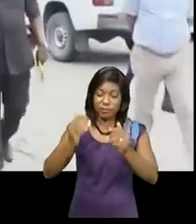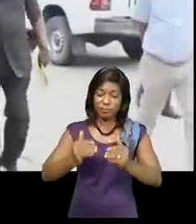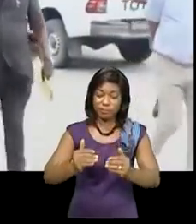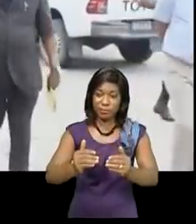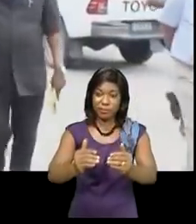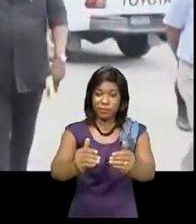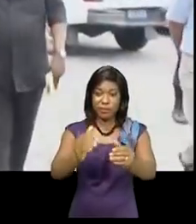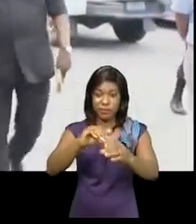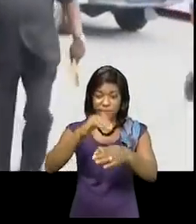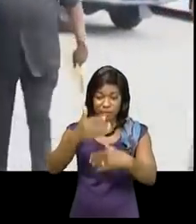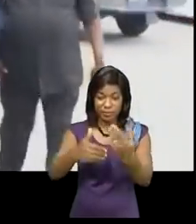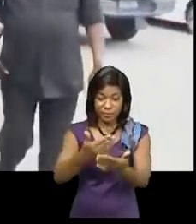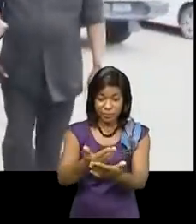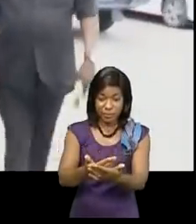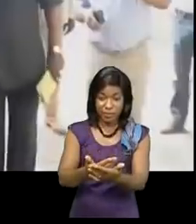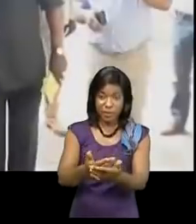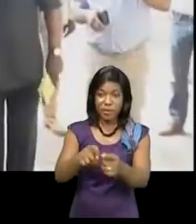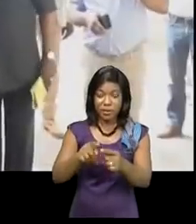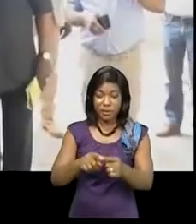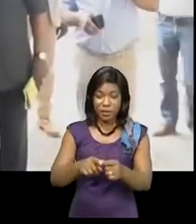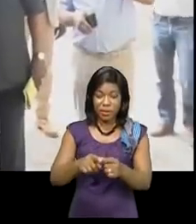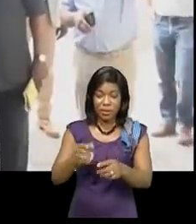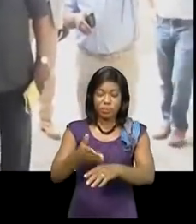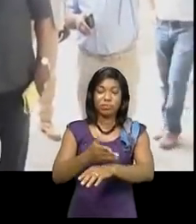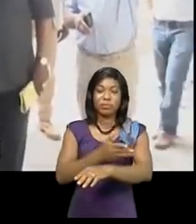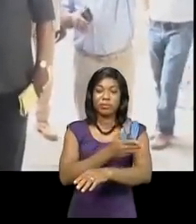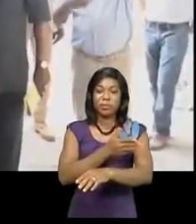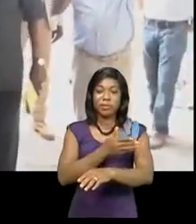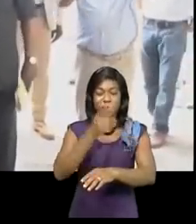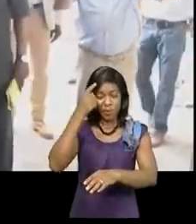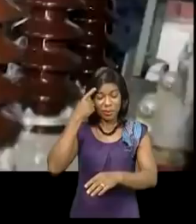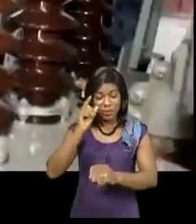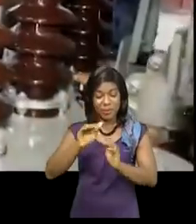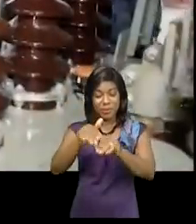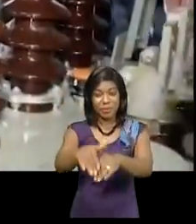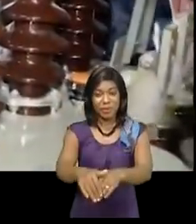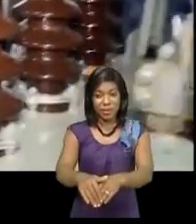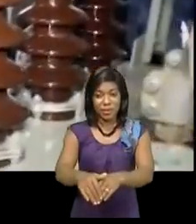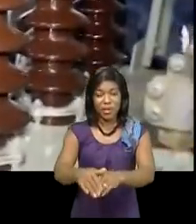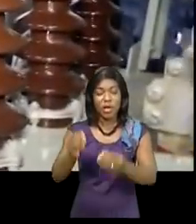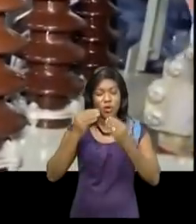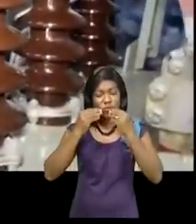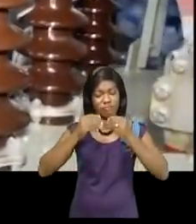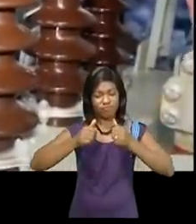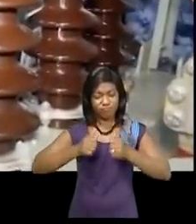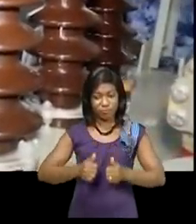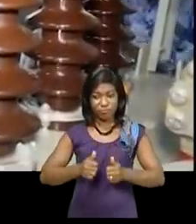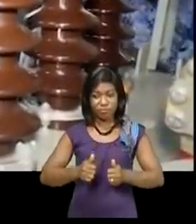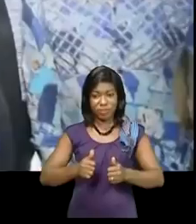cette descente est de permettre l'augmentation de la production afin de participer à l'autosuffisance alimentaire dans la ville